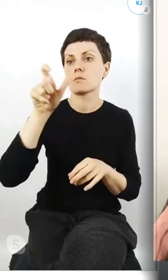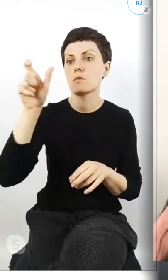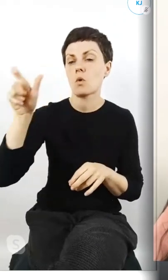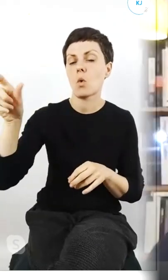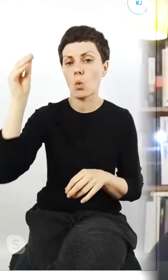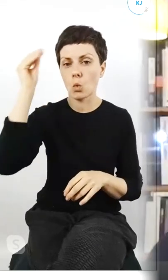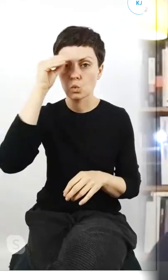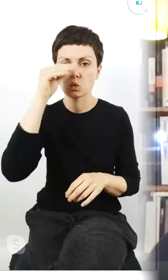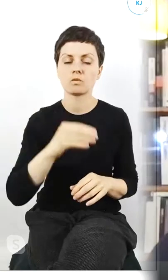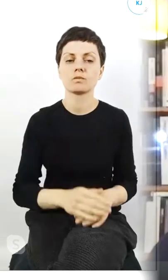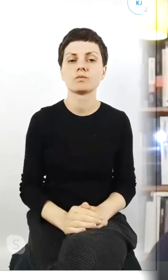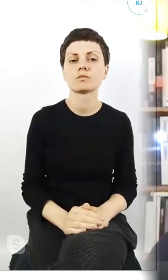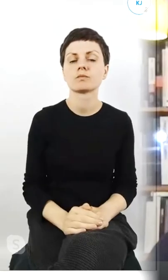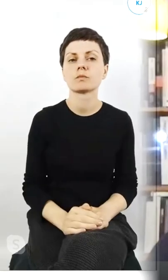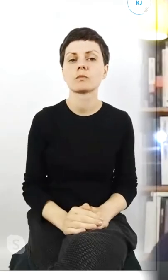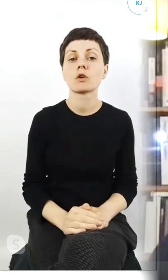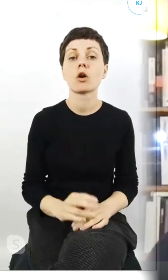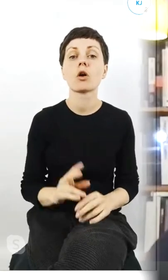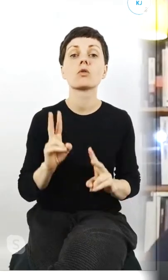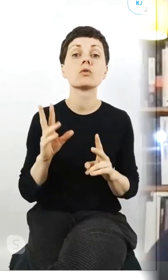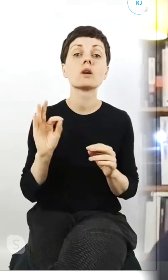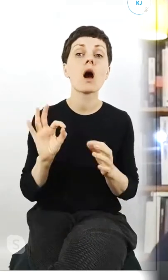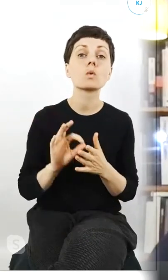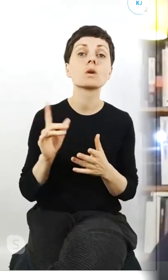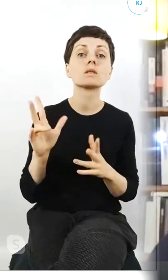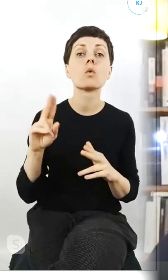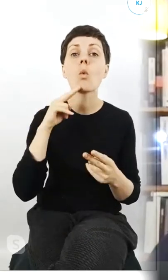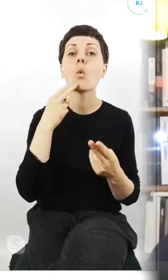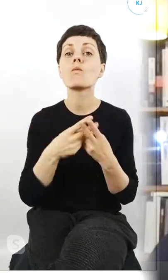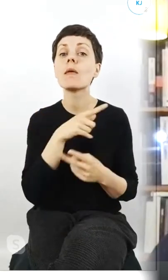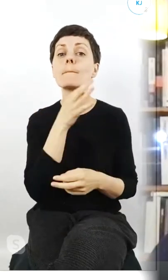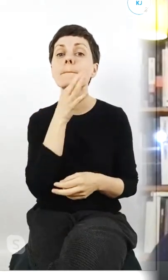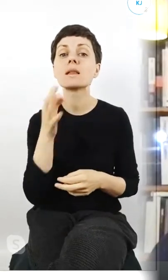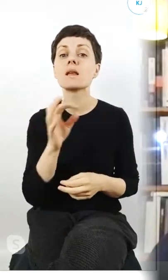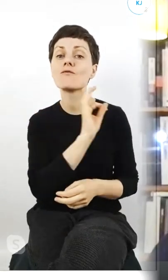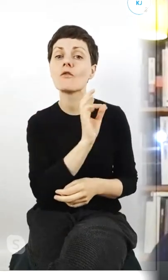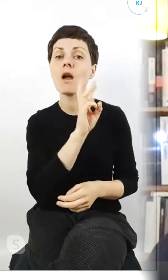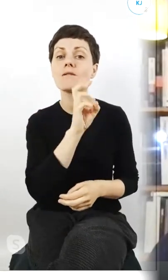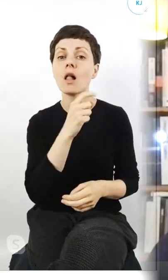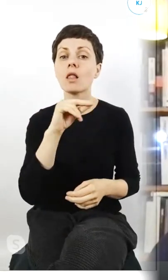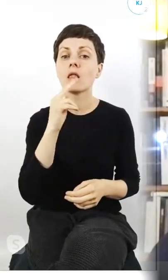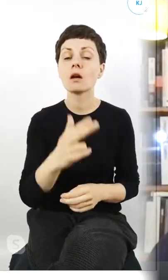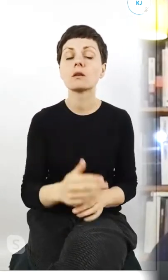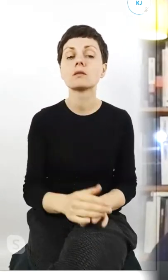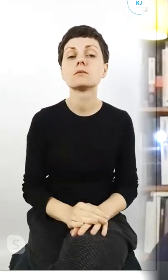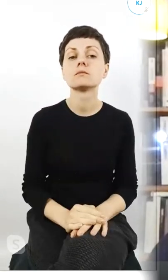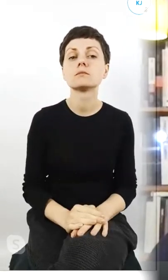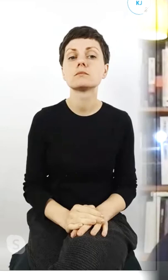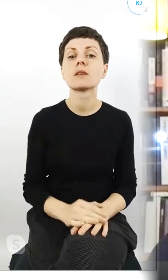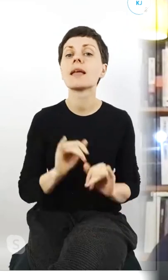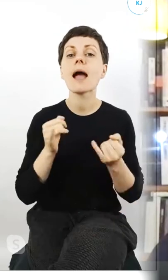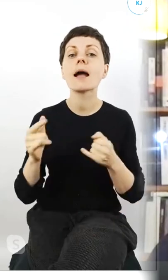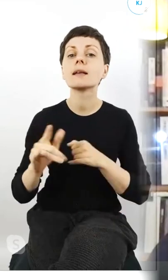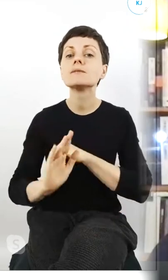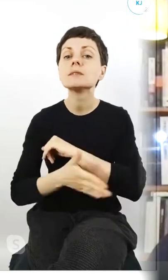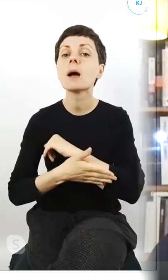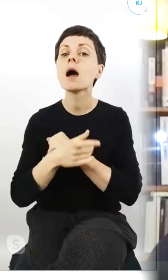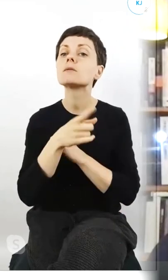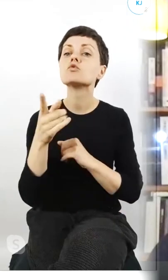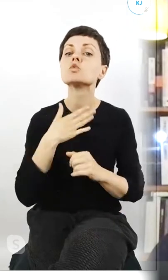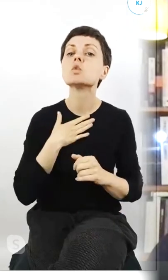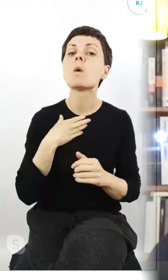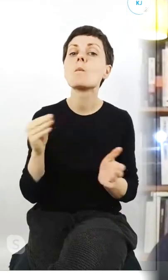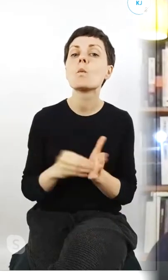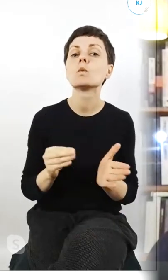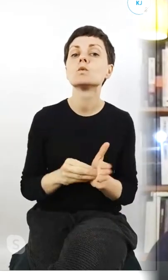Czy ktoś jeszcze do tego pytania, które Waldek jeszcze pogłębił? Jakiego typu wsparcie by się Wam przydało i czy w